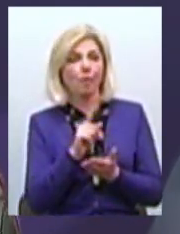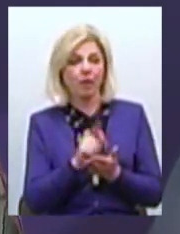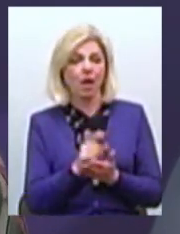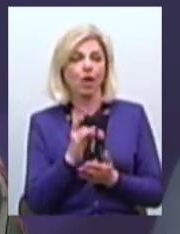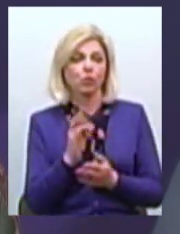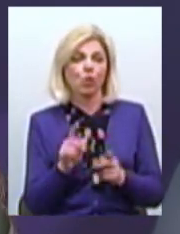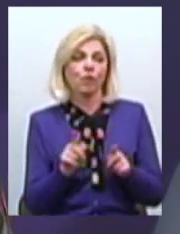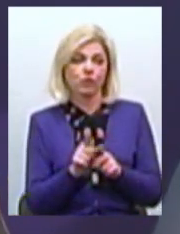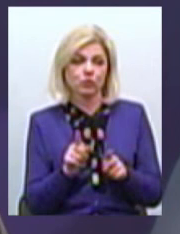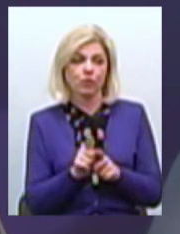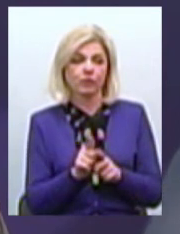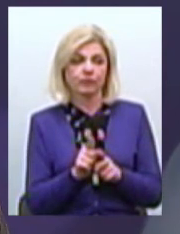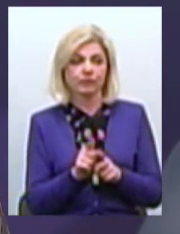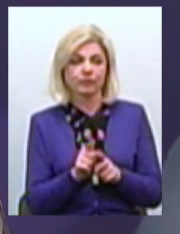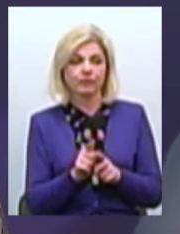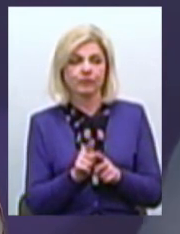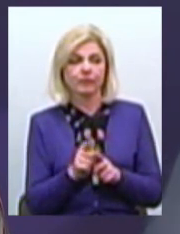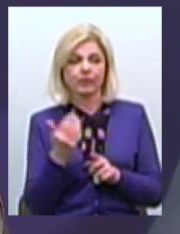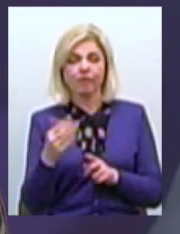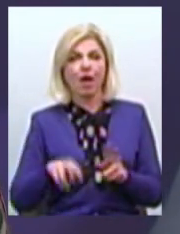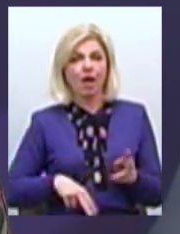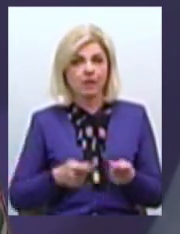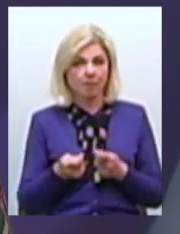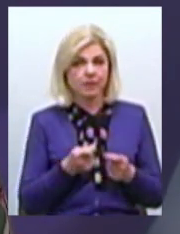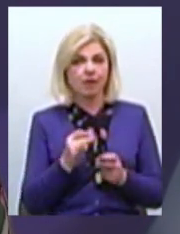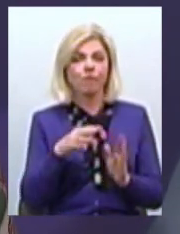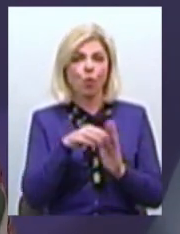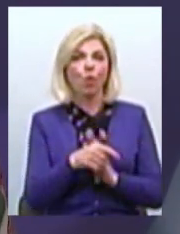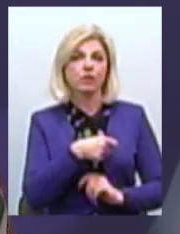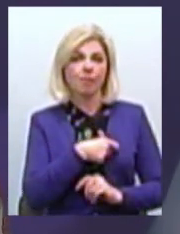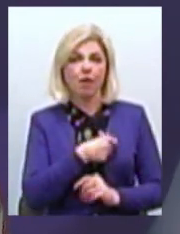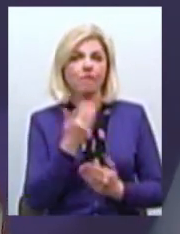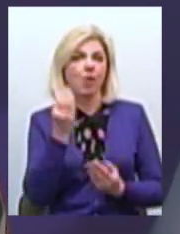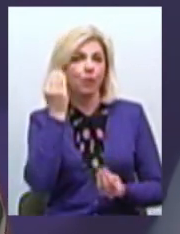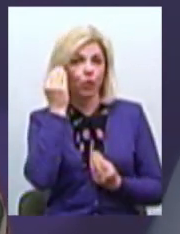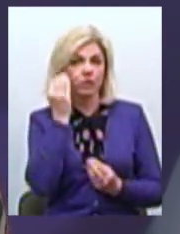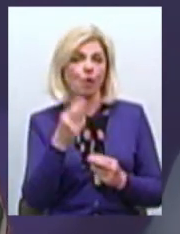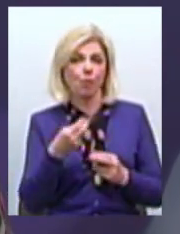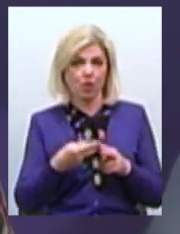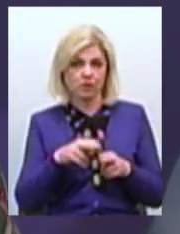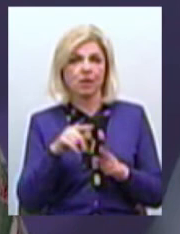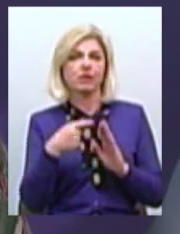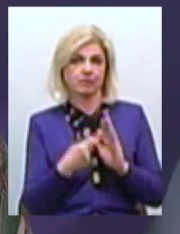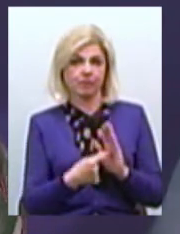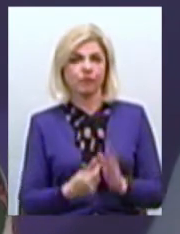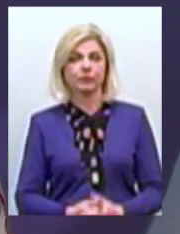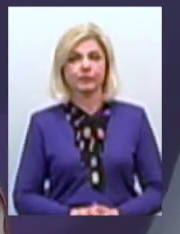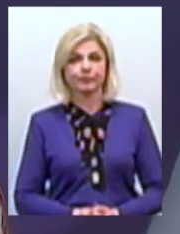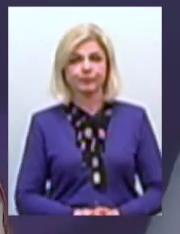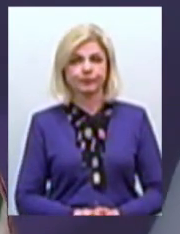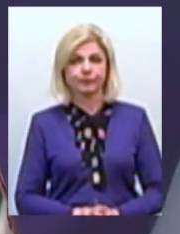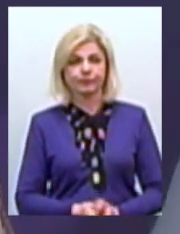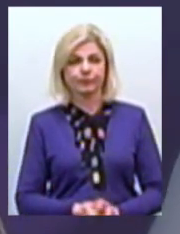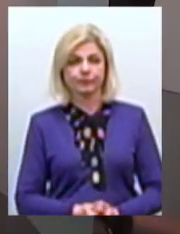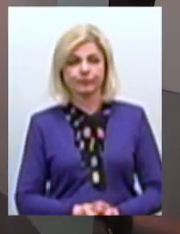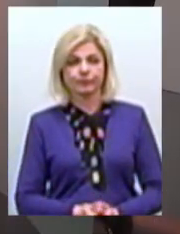таки, як там комісію створює облдержадміністрація, але входять депутати Яка ваша позиція з цього резонансної справи? Ви маєте на увазі,